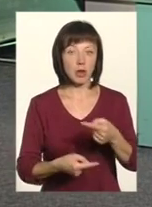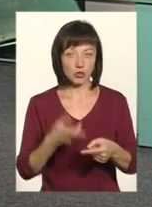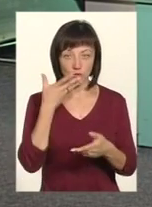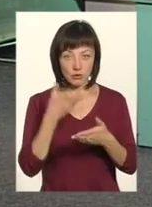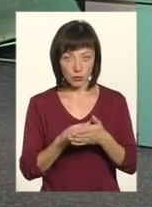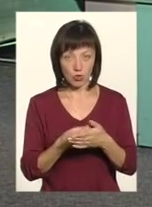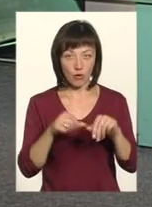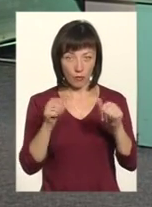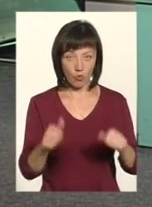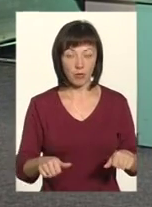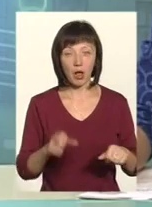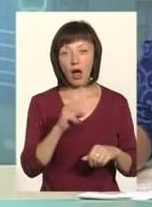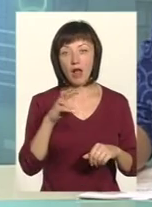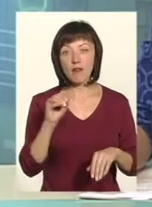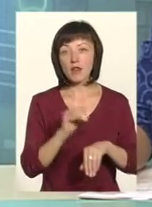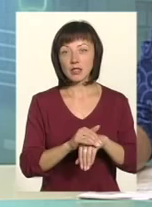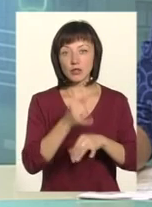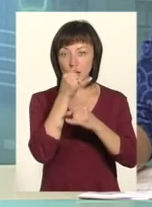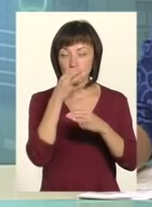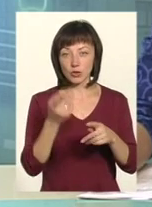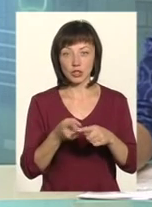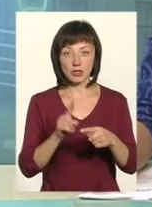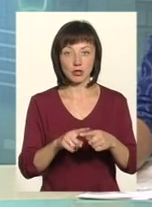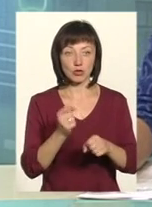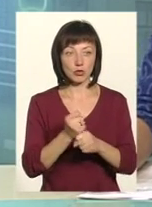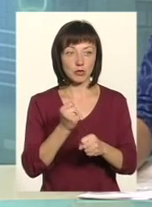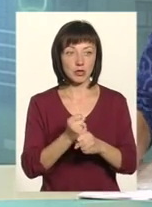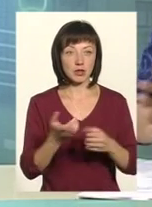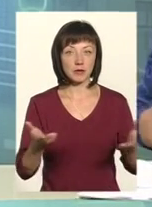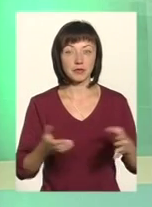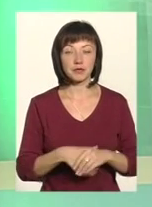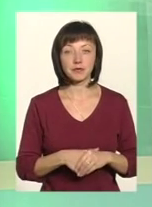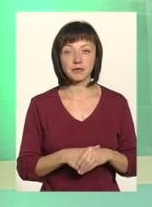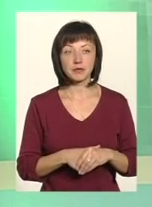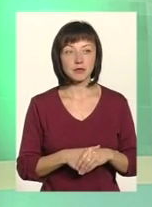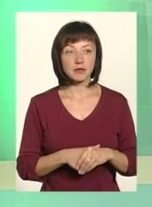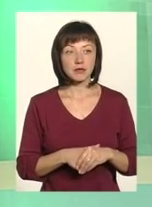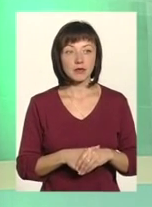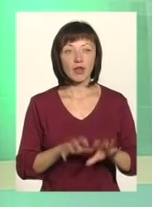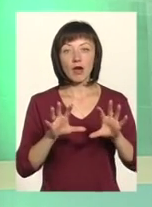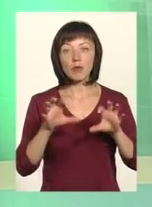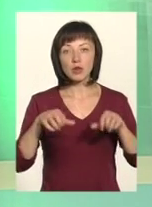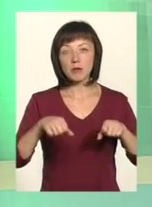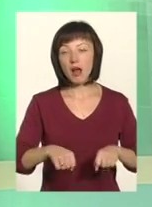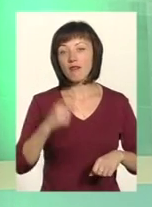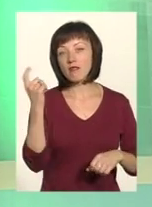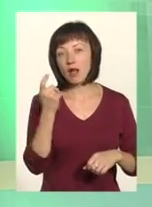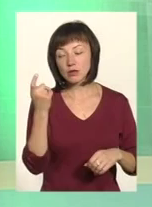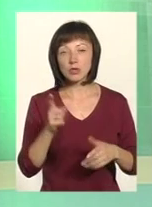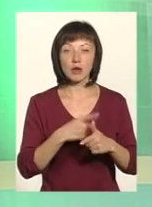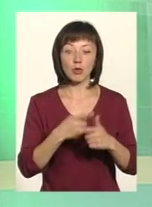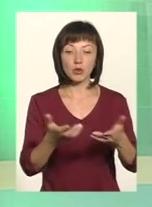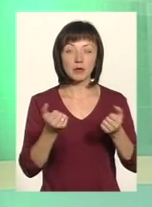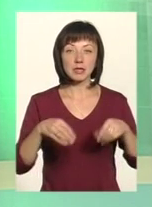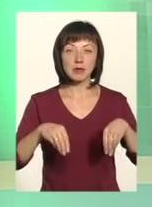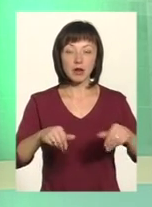свою, так, оформити. Але вона де-факто не зможе оформити свої документи, набути якогось права власності, або ж отримати якусь там